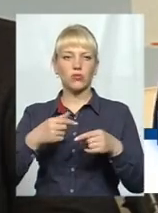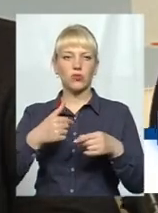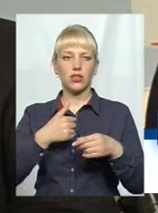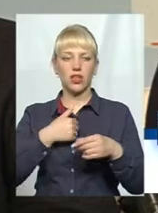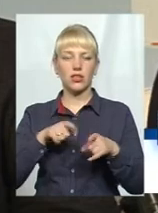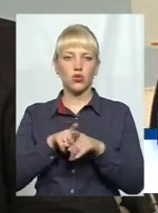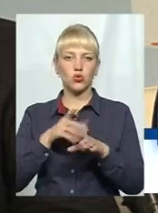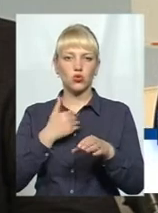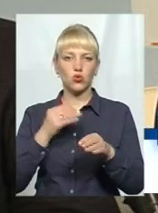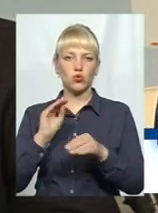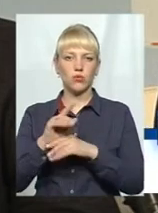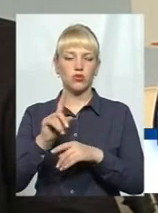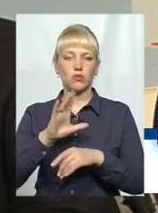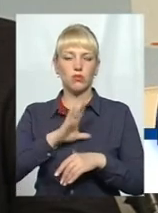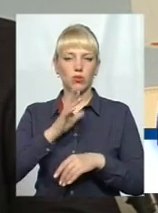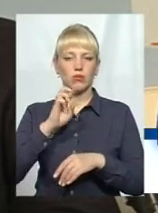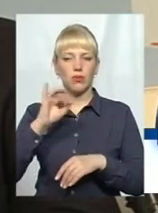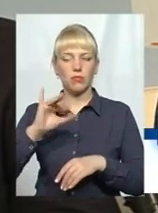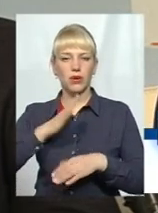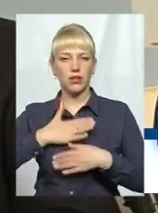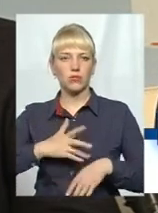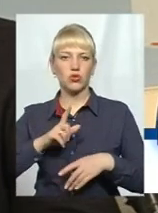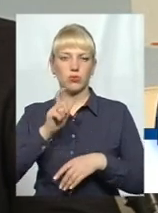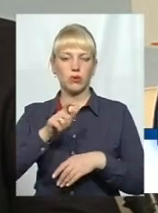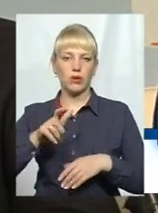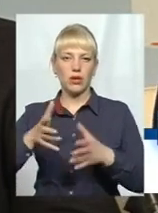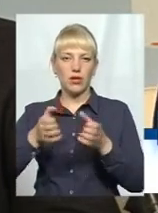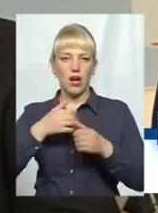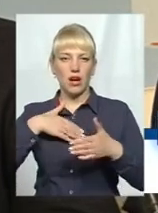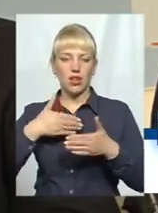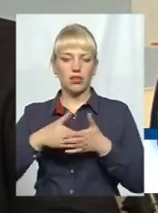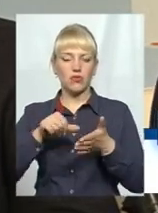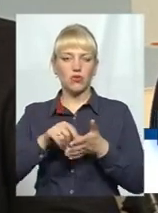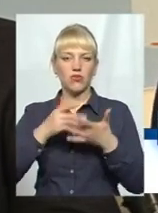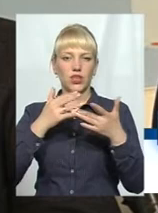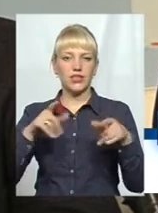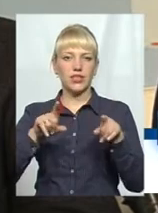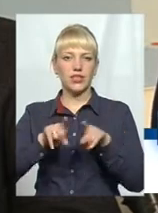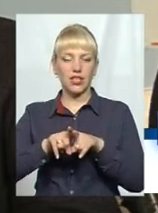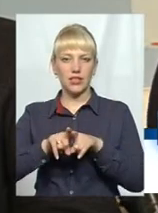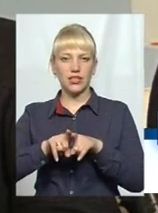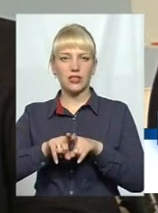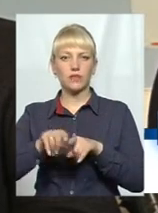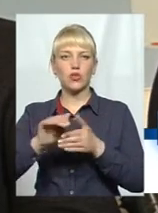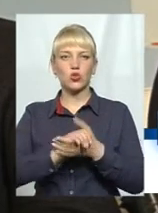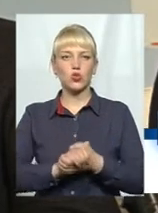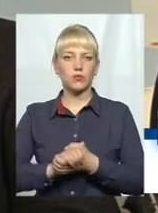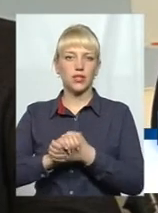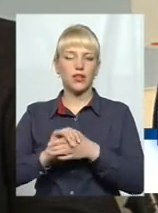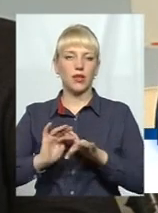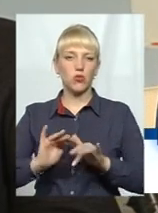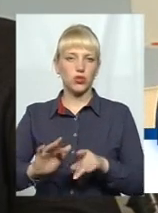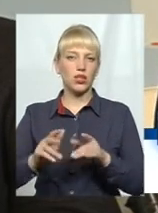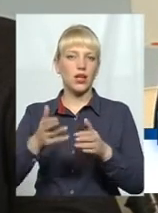теж додам до того, що було б дуже приємно, якби хмельничани активно приймали участь у різних таких суспільних подіях. Тому що